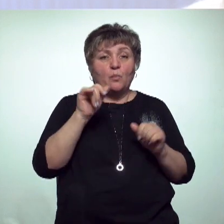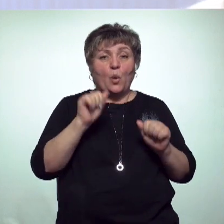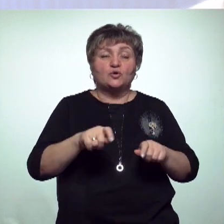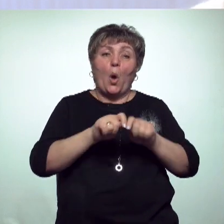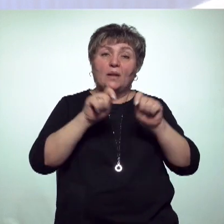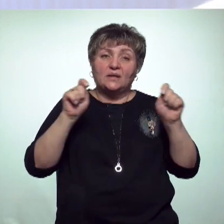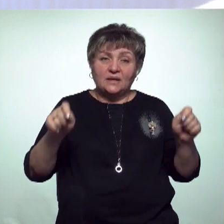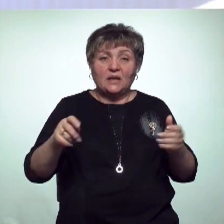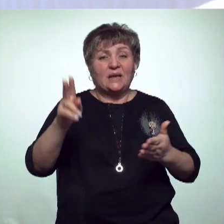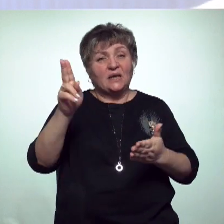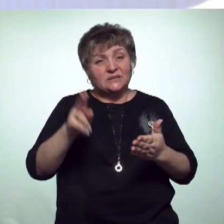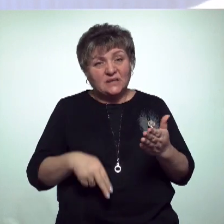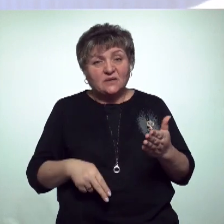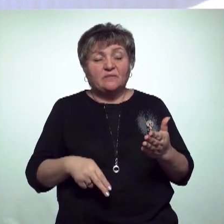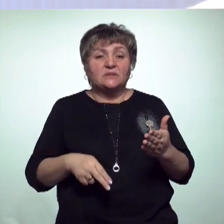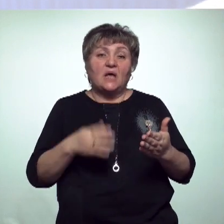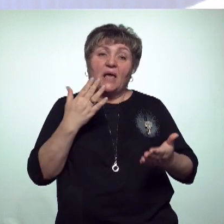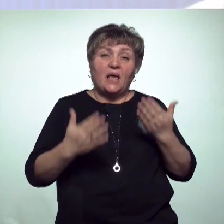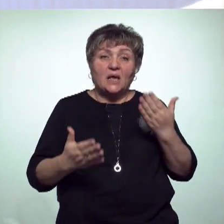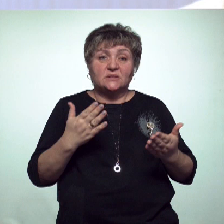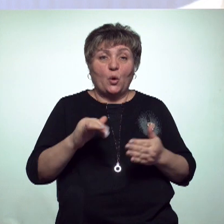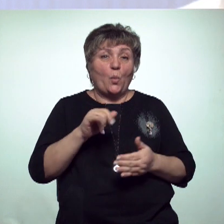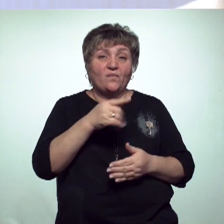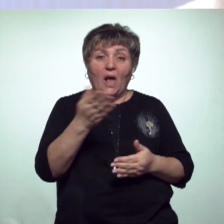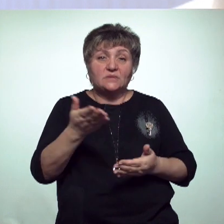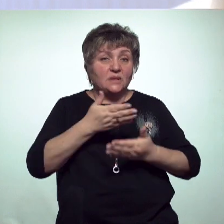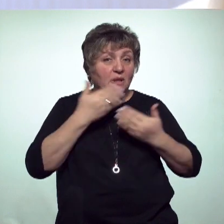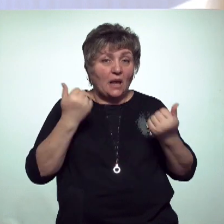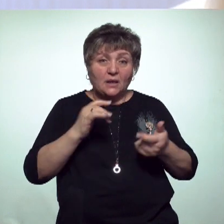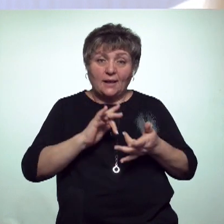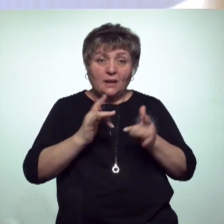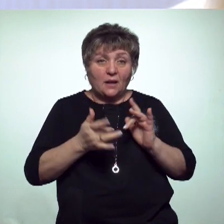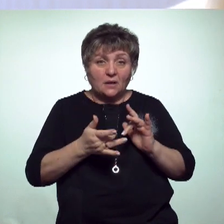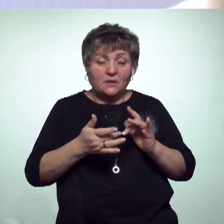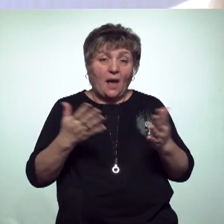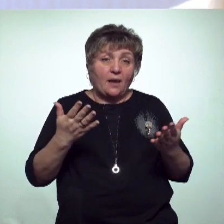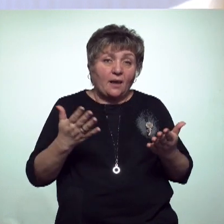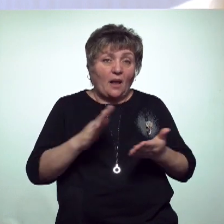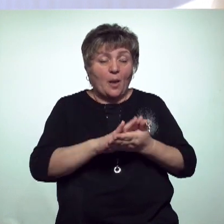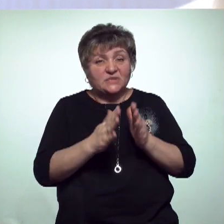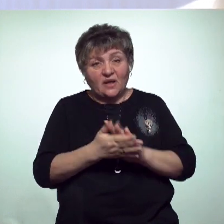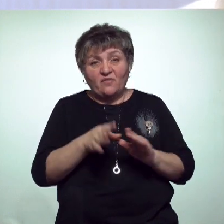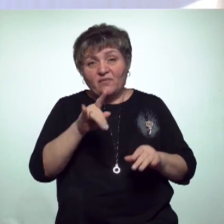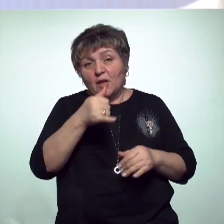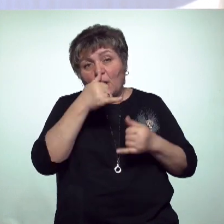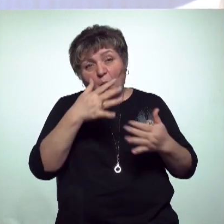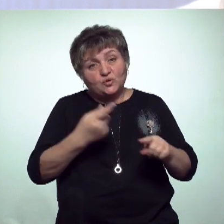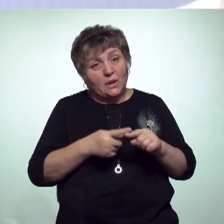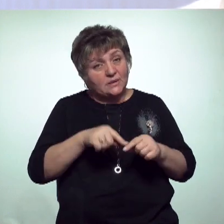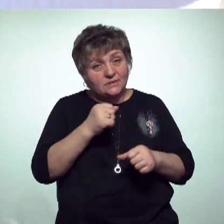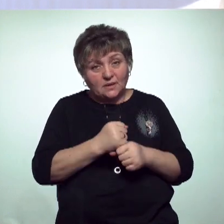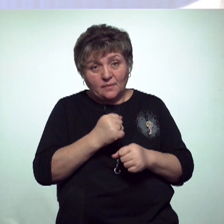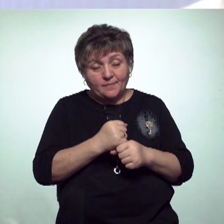открыть, зарегистрироваться. Если у вас нет интернета, например, в силу каких-то обстоятельств, вы не можете этого сделать.